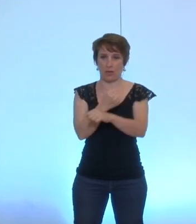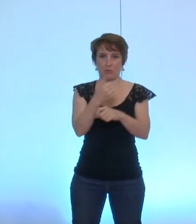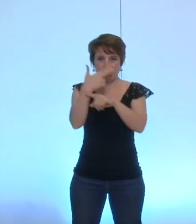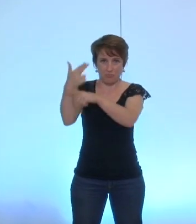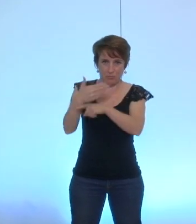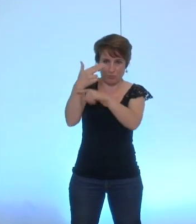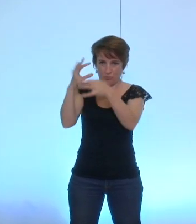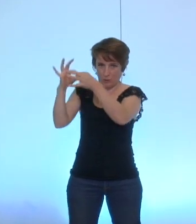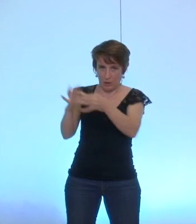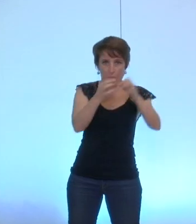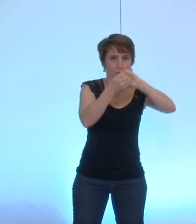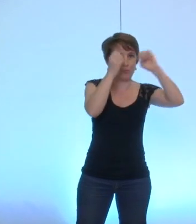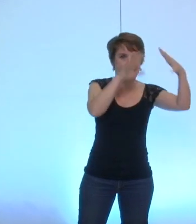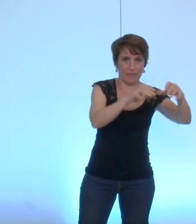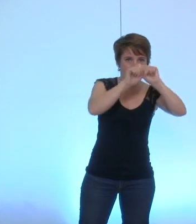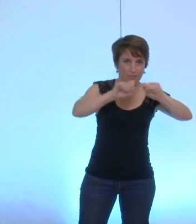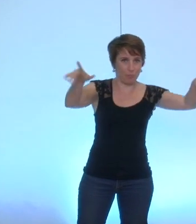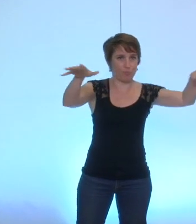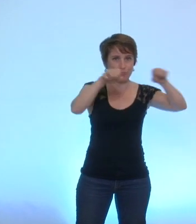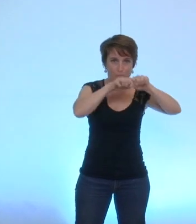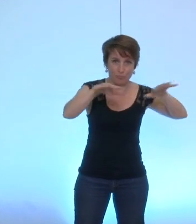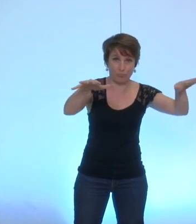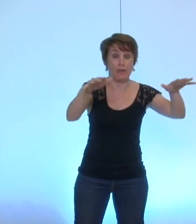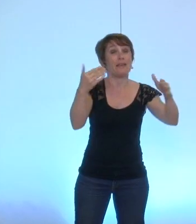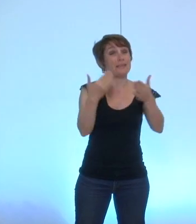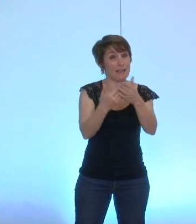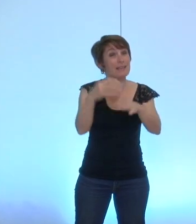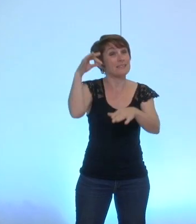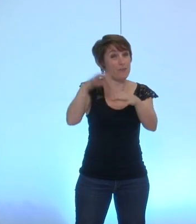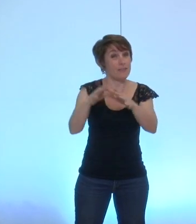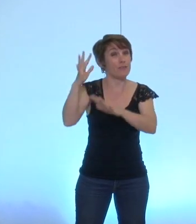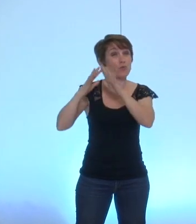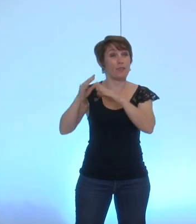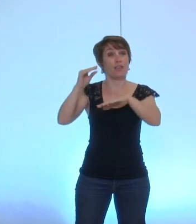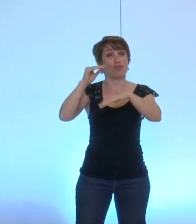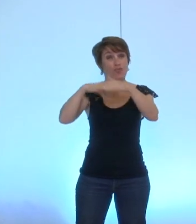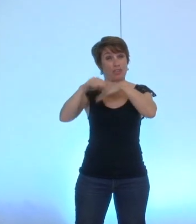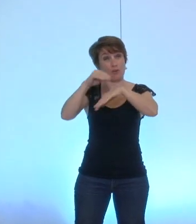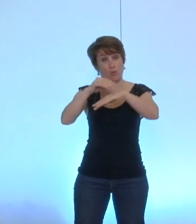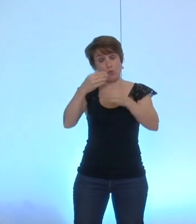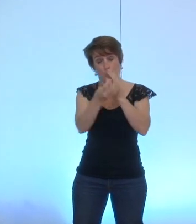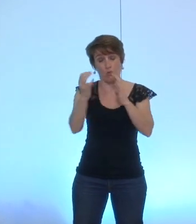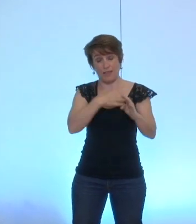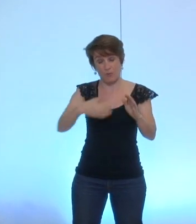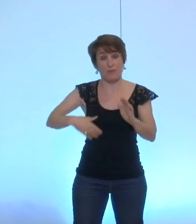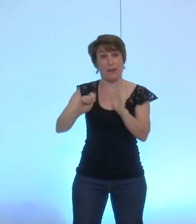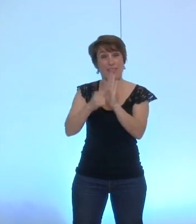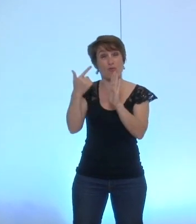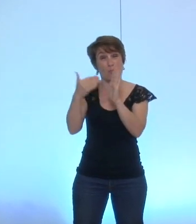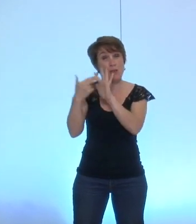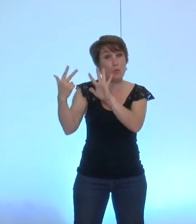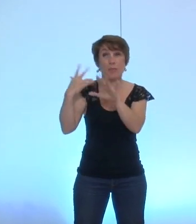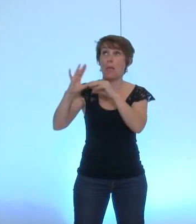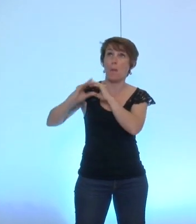par le Conseil municipal de Grenoble dès 2008. Tout à fait, M. Chamussy. Et donc,